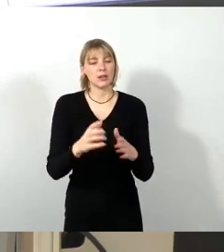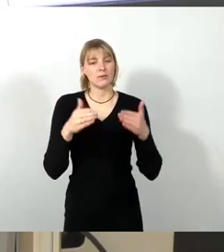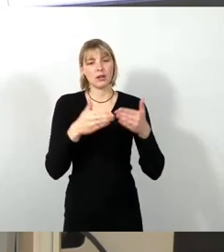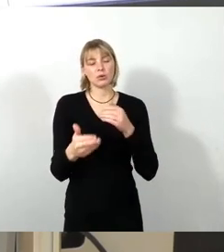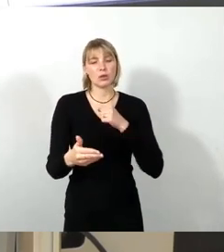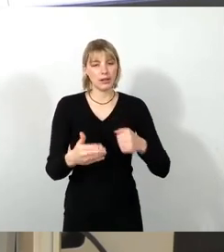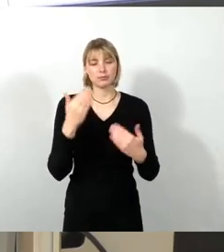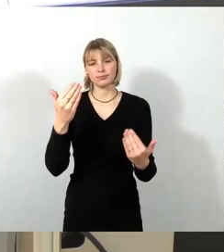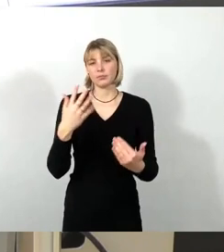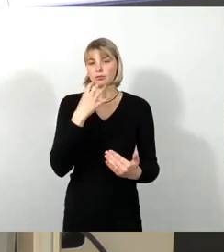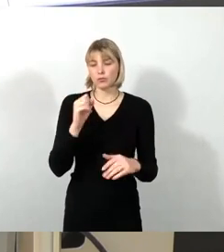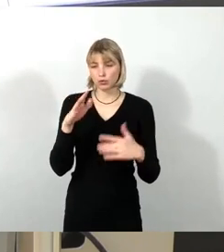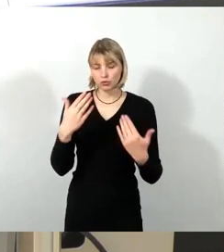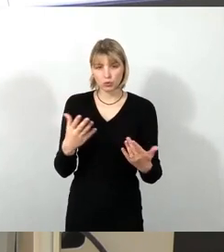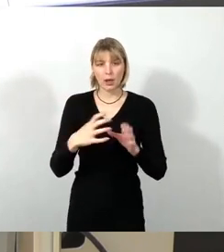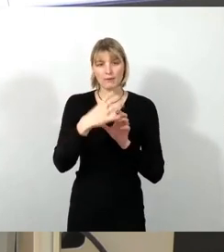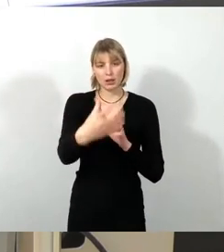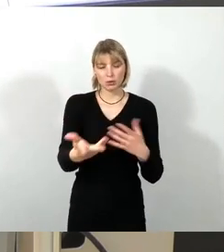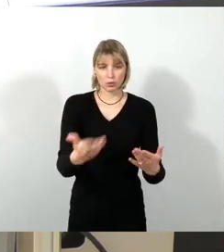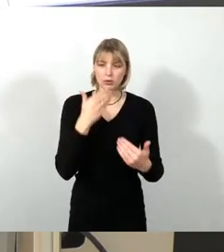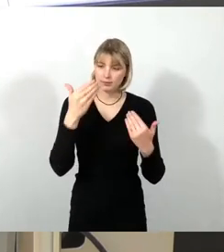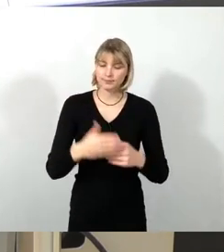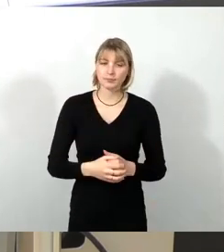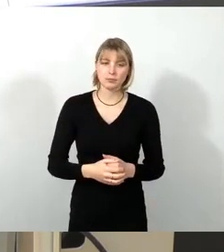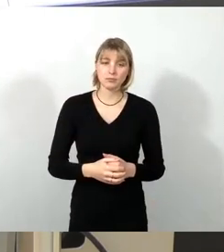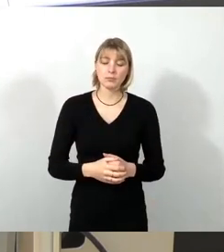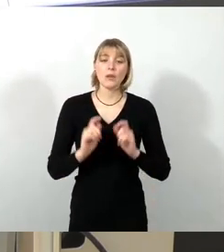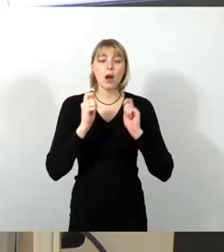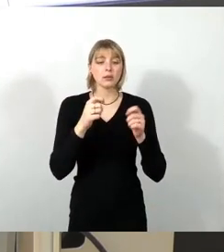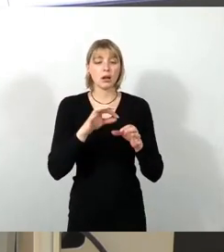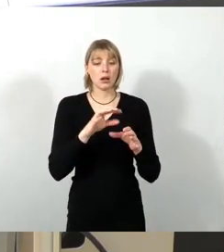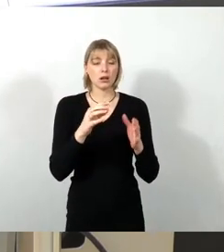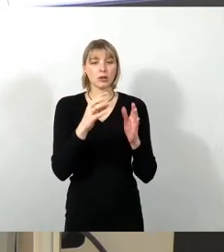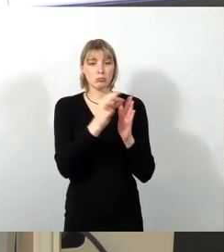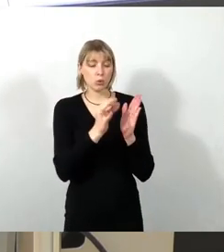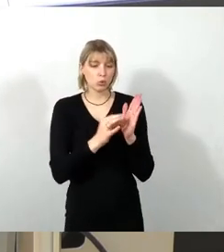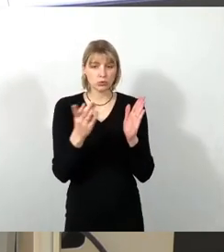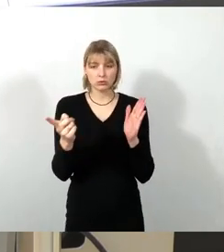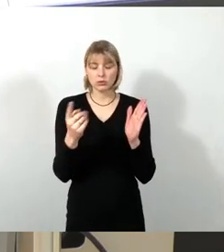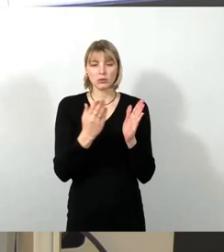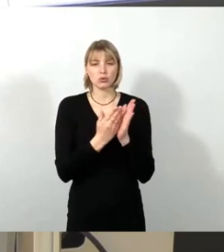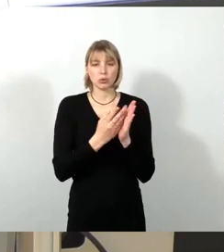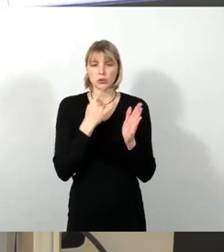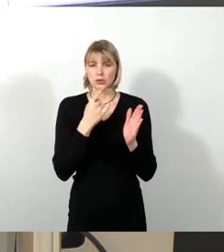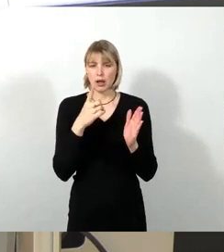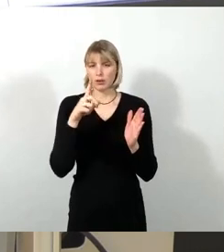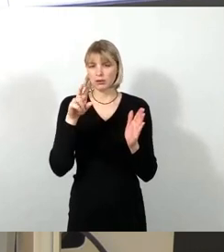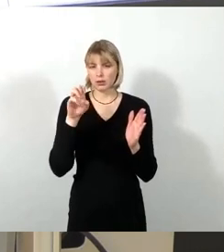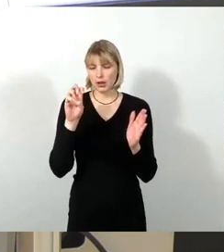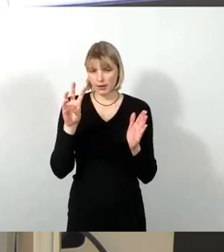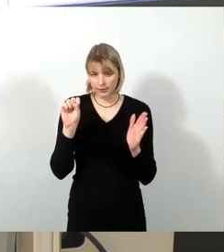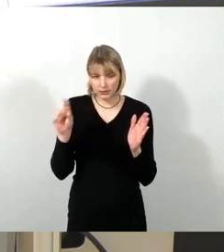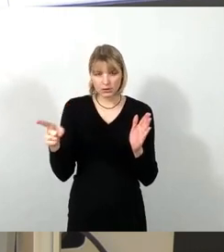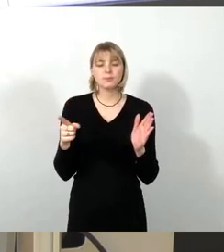Aus dem Antrag, Herr Dresd hat natürlich schon einige Punkte genannt, möchte ich nochmal besonders hervorheben, die Verlängerung der Gültigkeit für